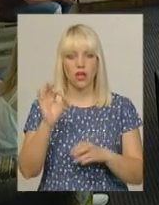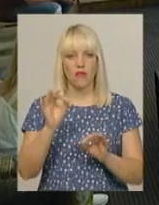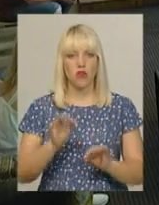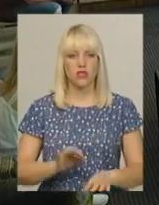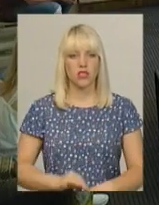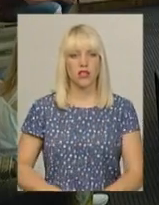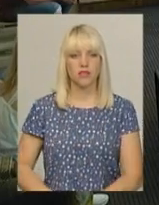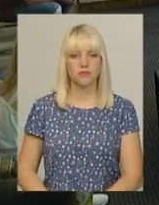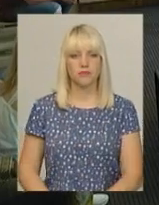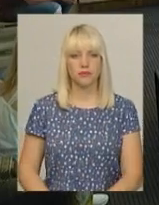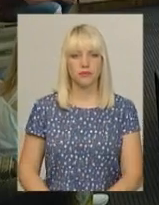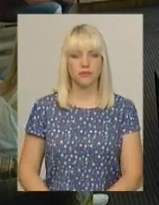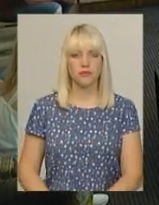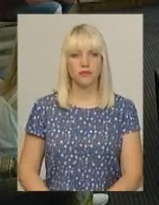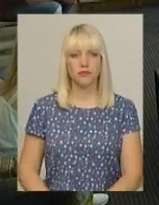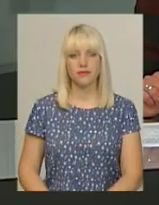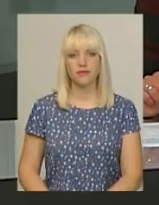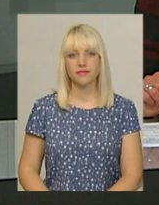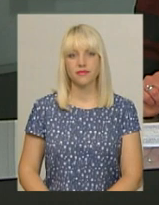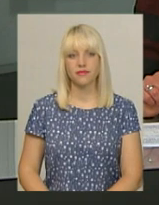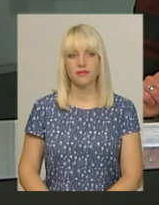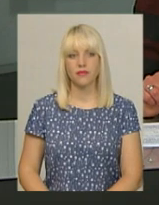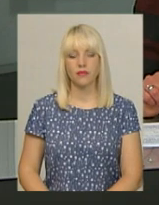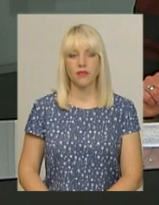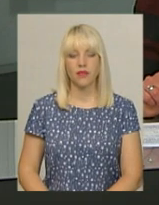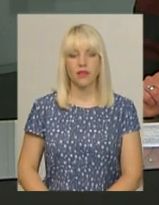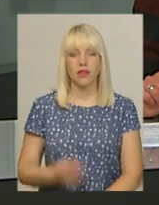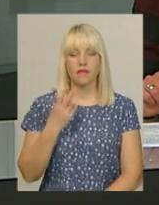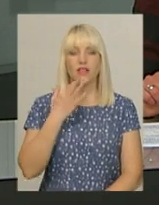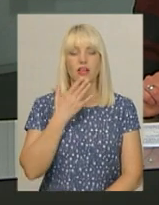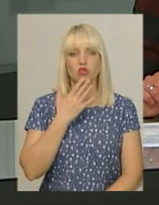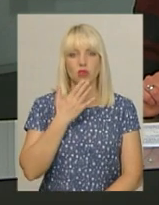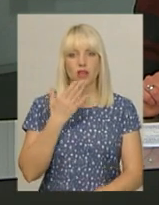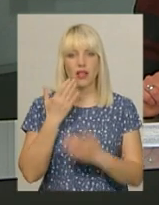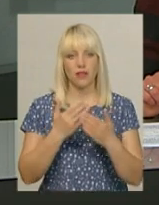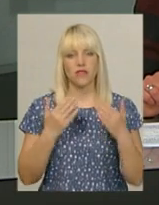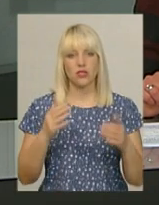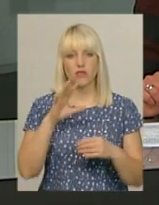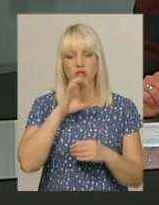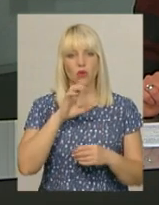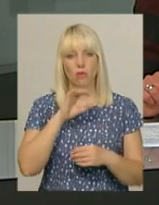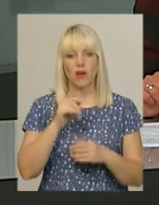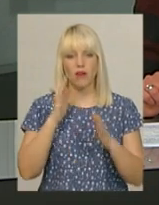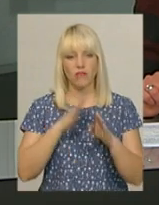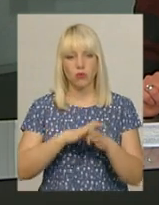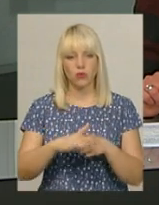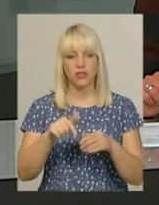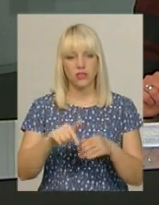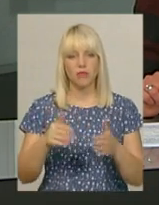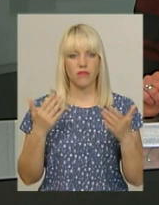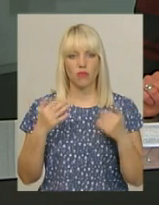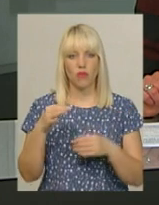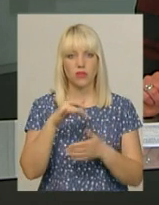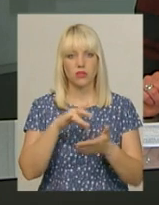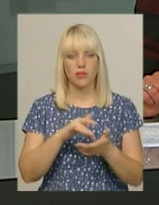Володимир Паламар. Новини Поділля. Центр. Дві національні виставки собак відбудуться цими вихідними в обласному